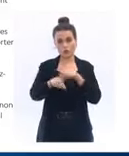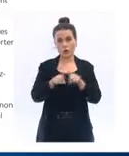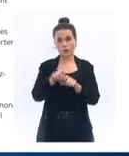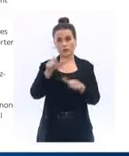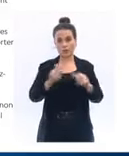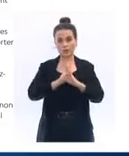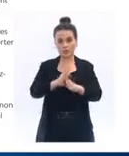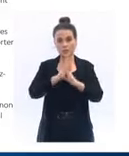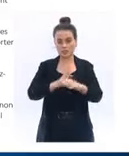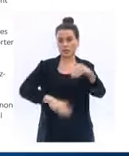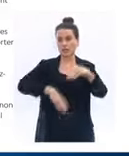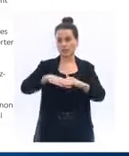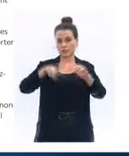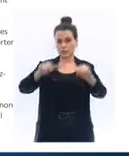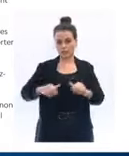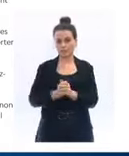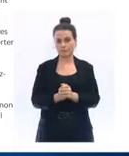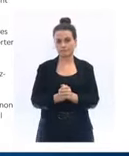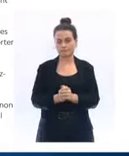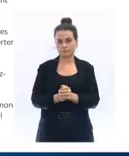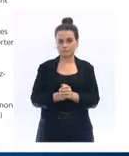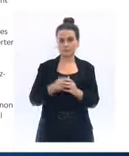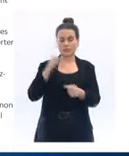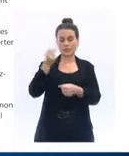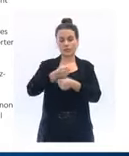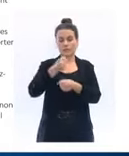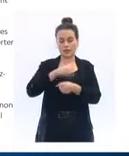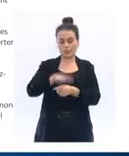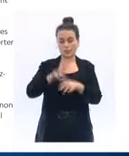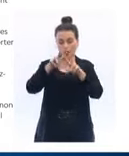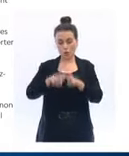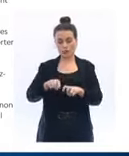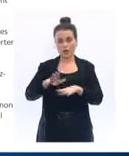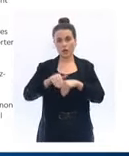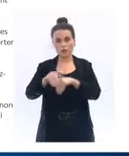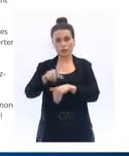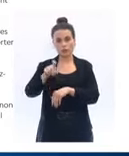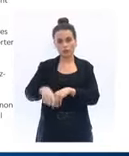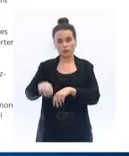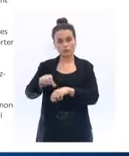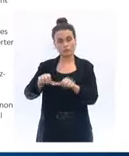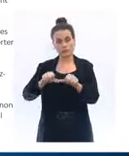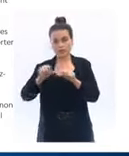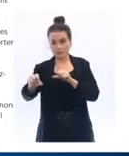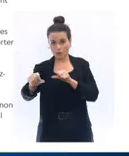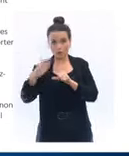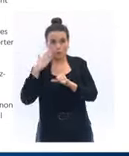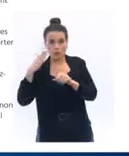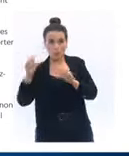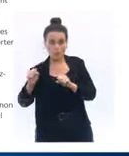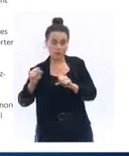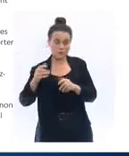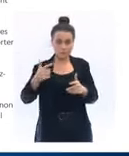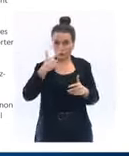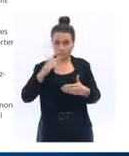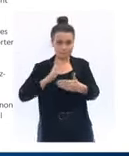Les activités de recherche doivent également se poursuivre, en télétravail quand c'est possible, mais également en présentiel quand